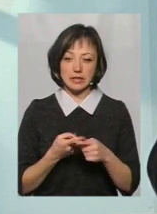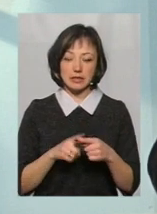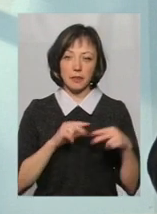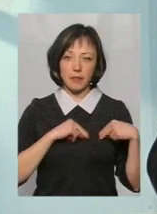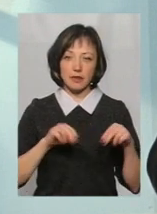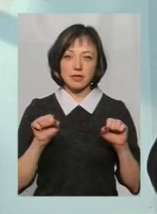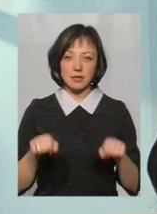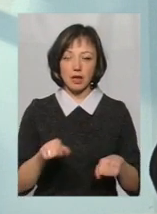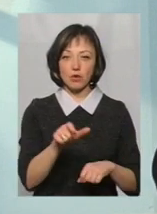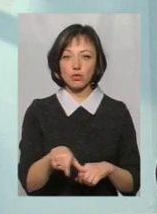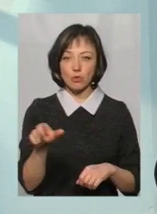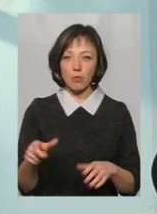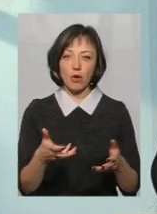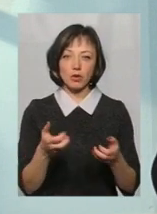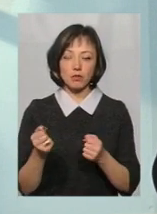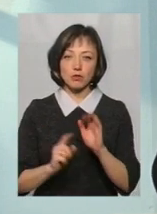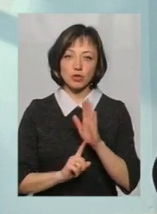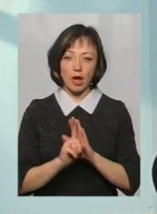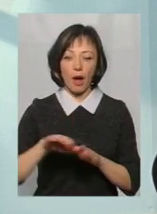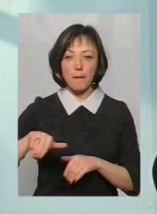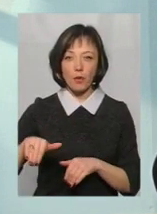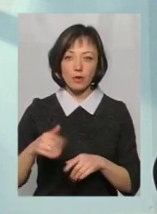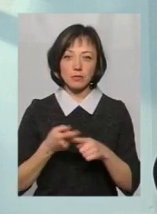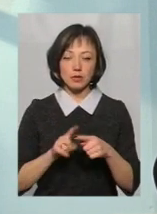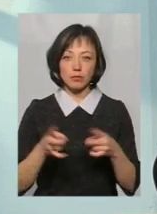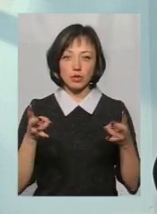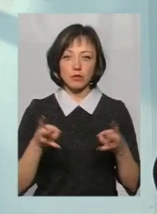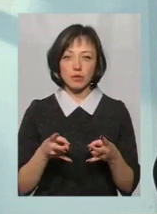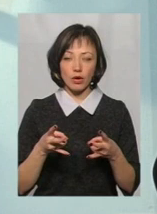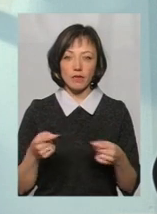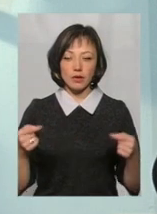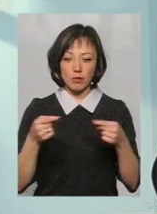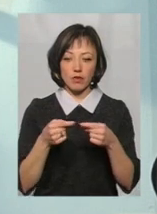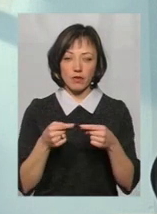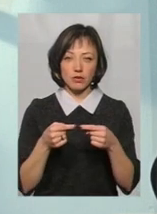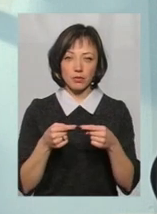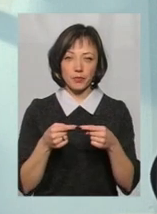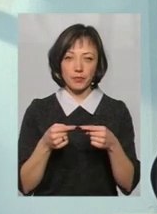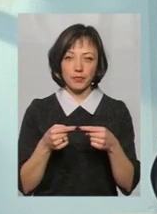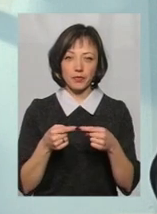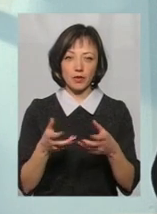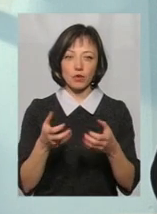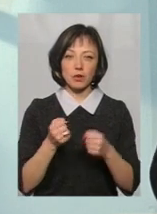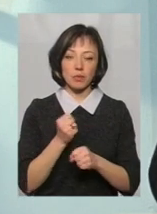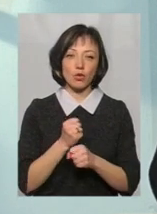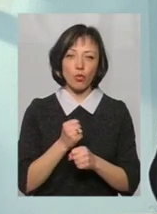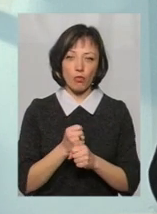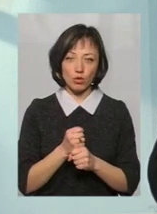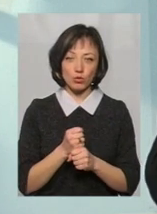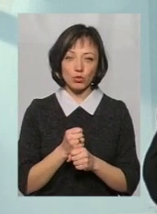особи, то вони отримують спочатку, а потім їм потрібно відповідно отримати роботу,